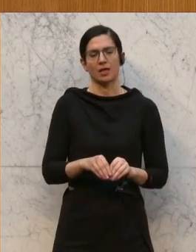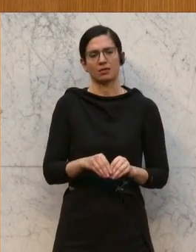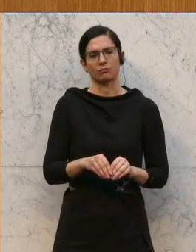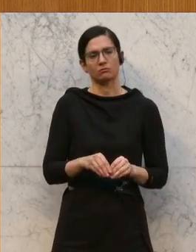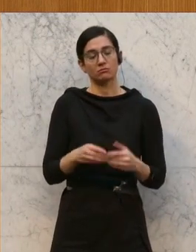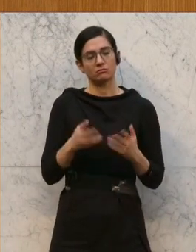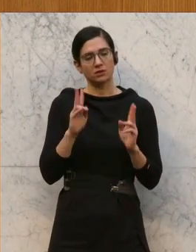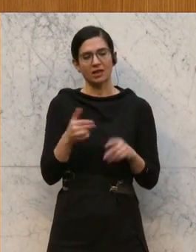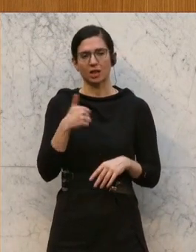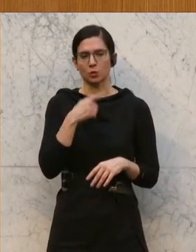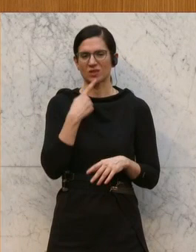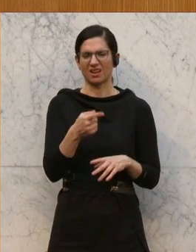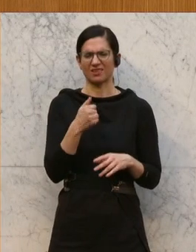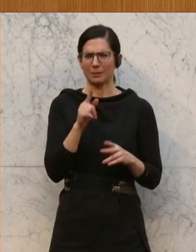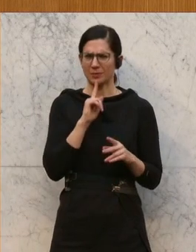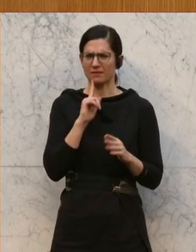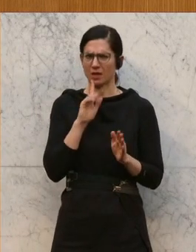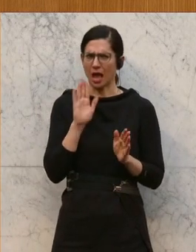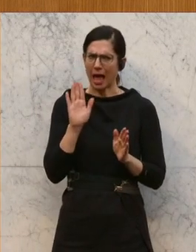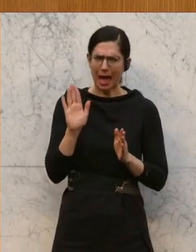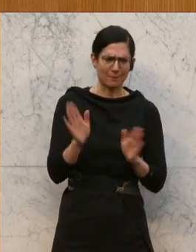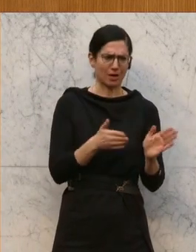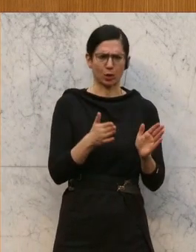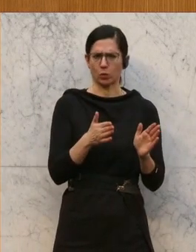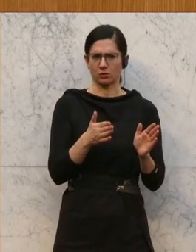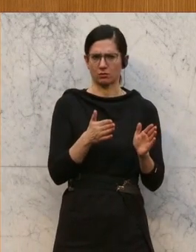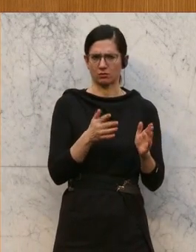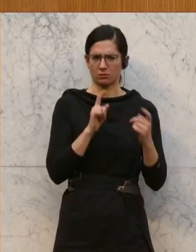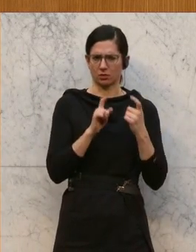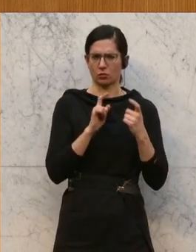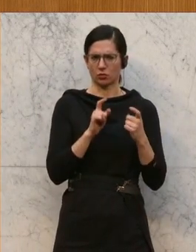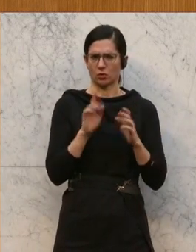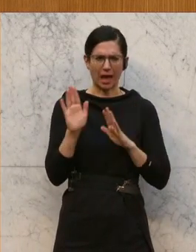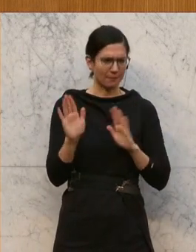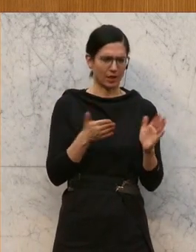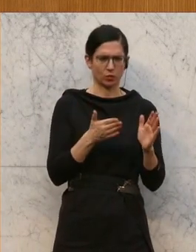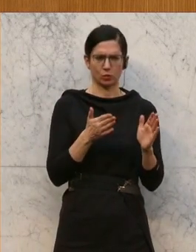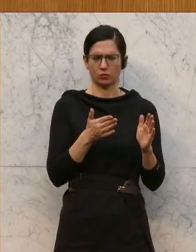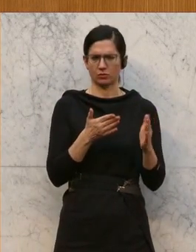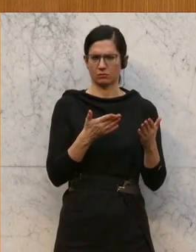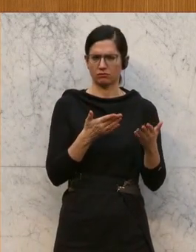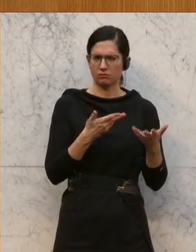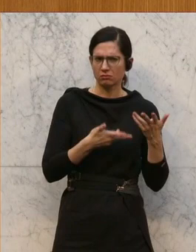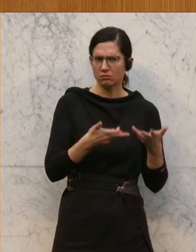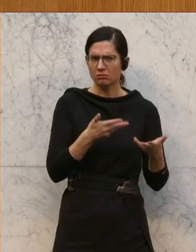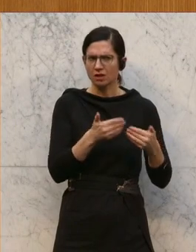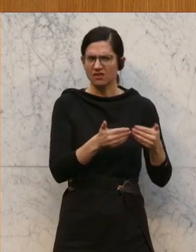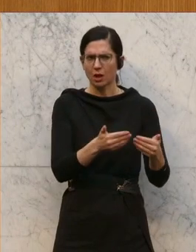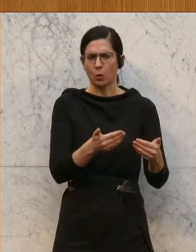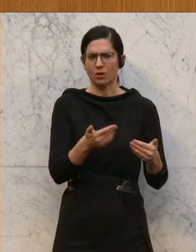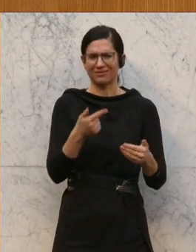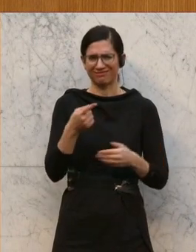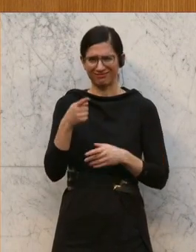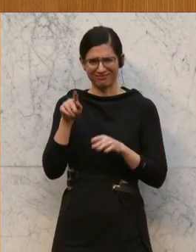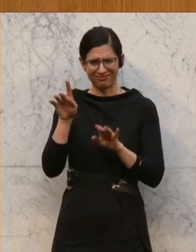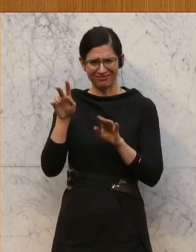hier eine Ablenkungsdebatte ist, eine Ablenkungsnovelle, denn am Ende des Tages ist doch wünschenswert, gerade in Zeiten der